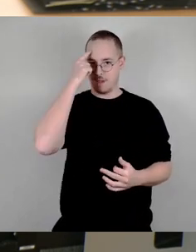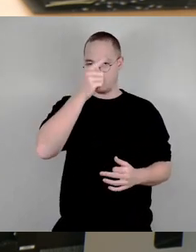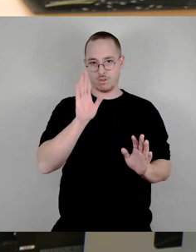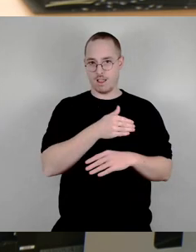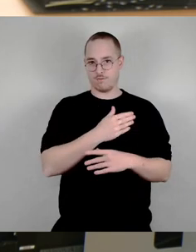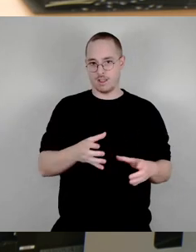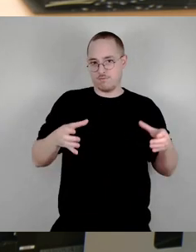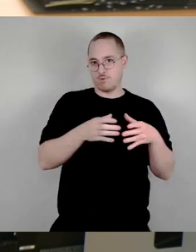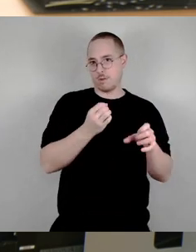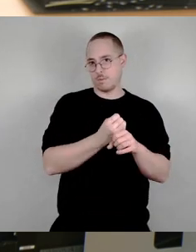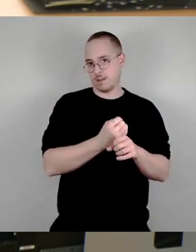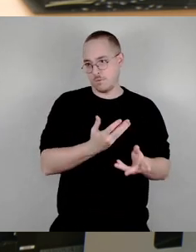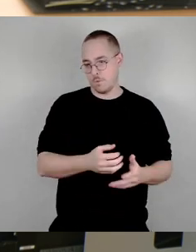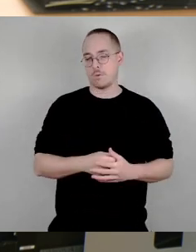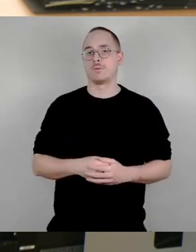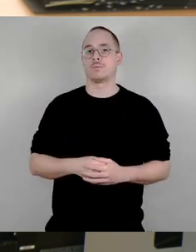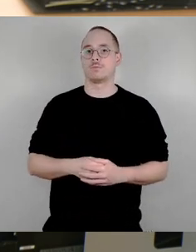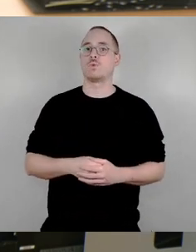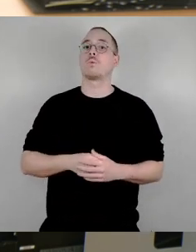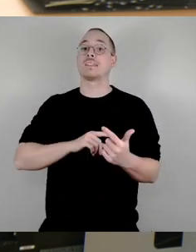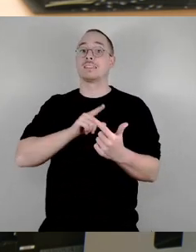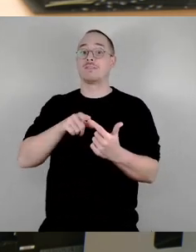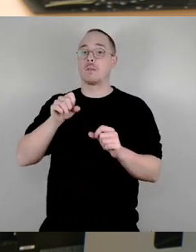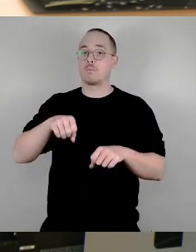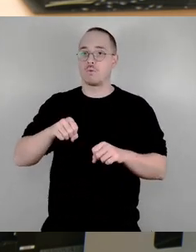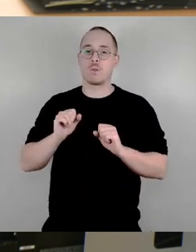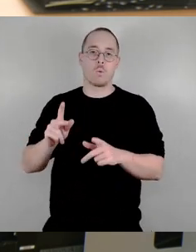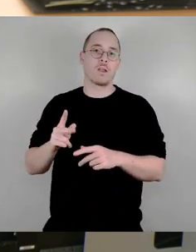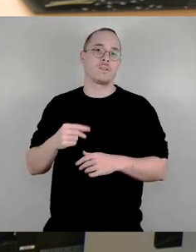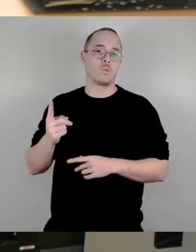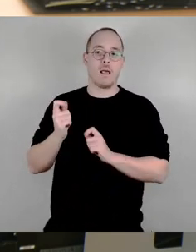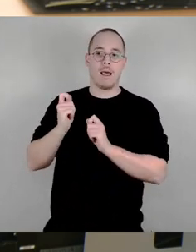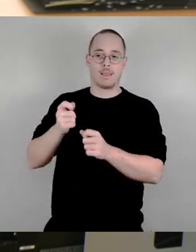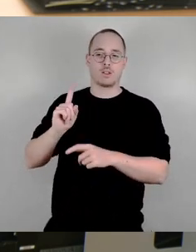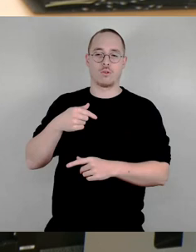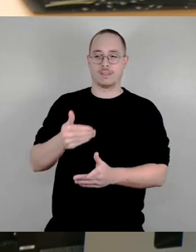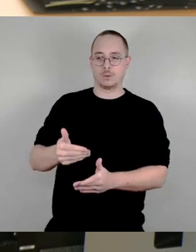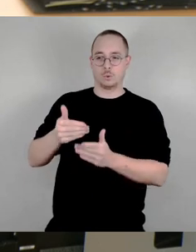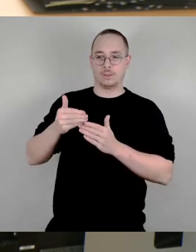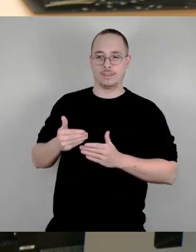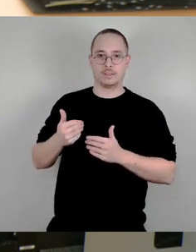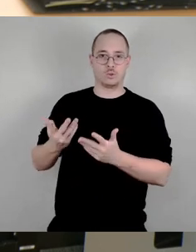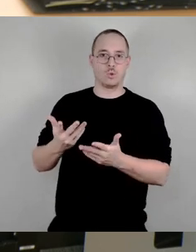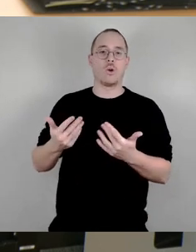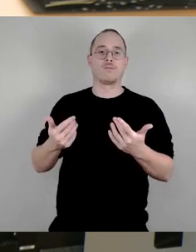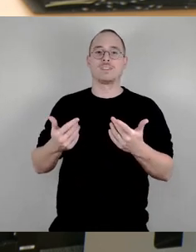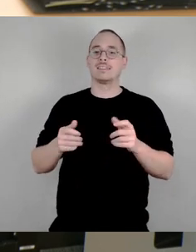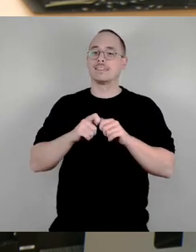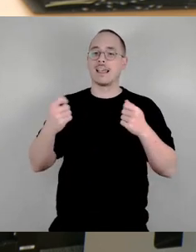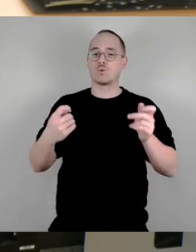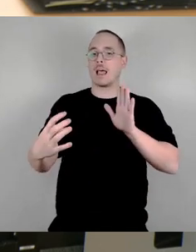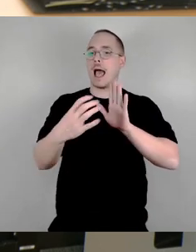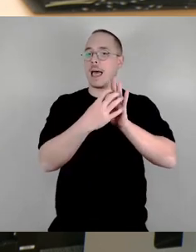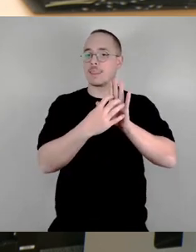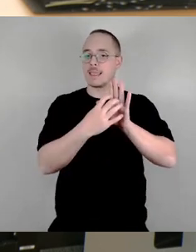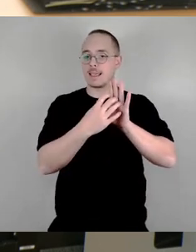Redaktionen. Und siehe da, es wird keinen Artikel geben, der da lauten könnte. Linke, Grüne und AfD überprüfen Schulter an Schulter den Oberbürgermeister in seinem